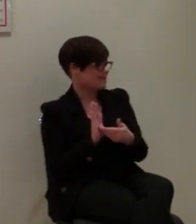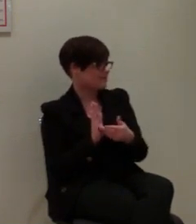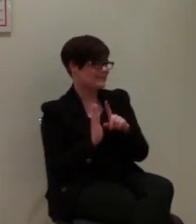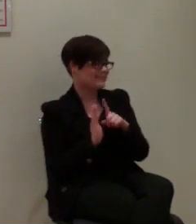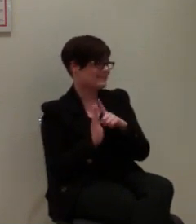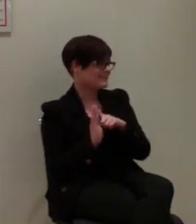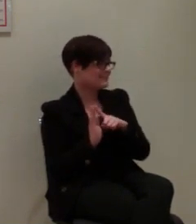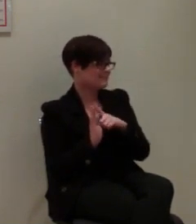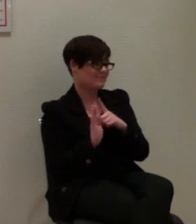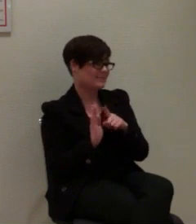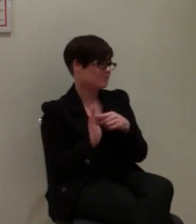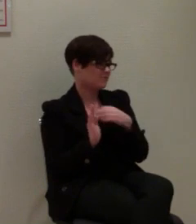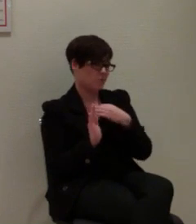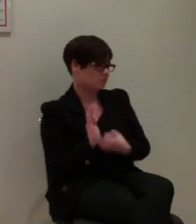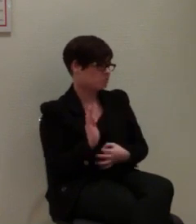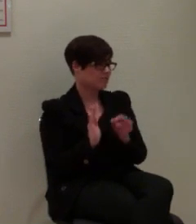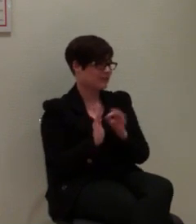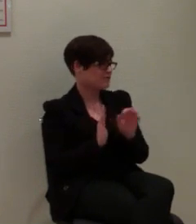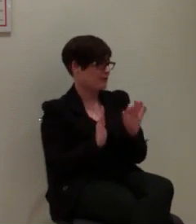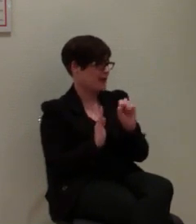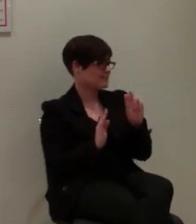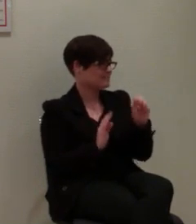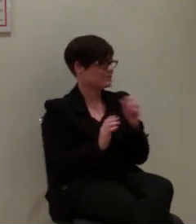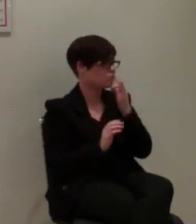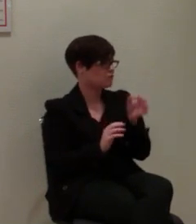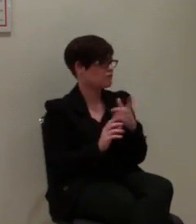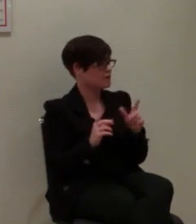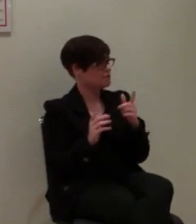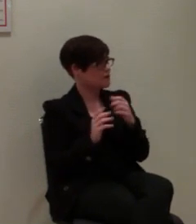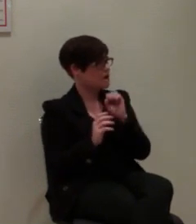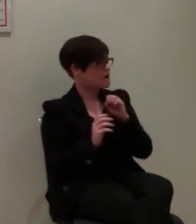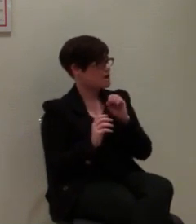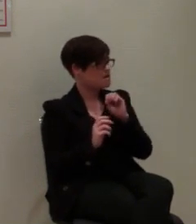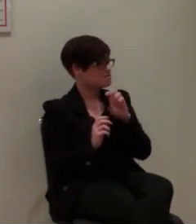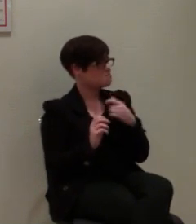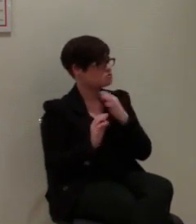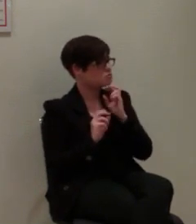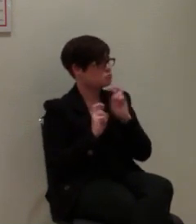unbefriedigend, gerade was den SMS-Notruf angeht, weil der komplett ausgeklammert ist an der Stelle.